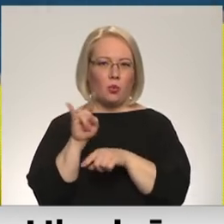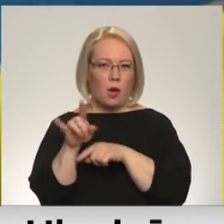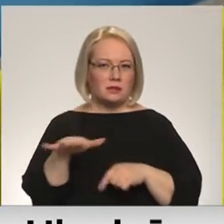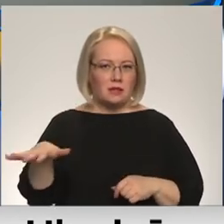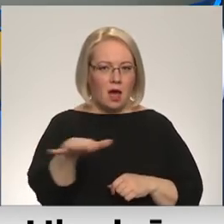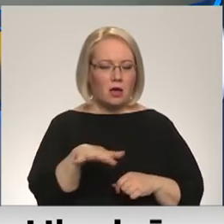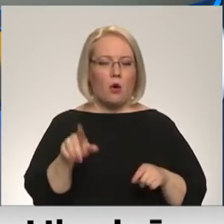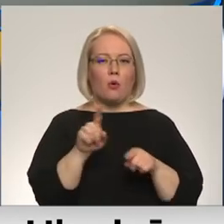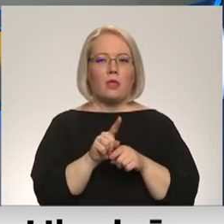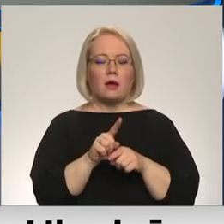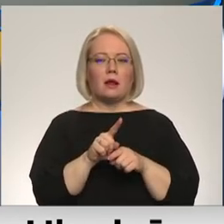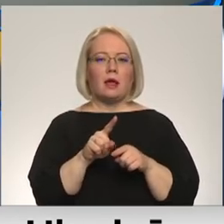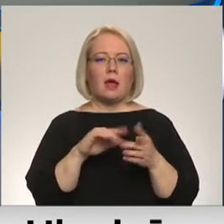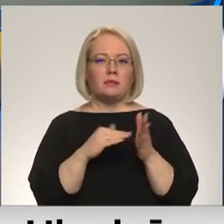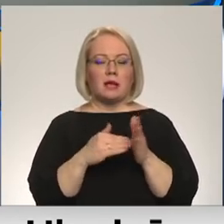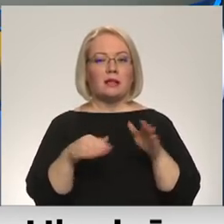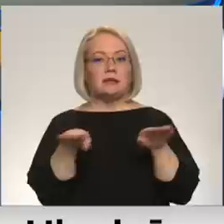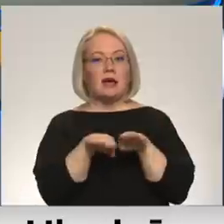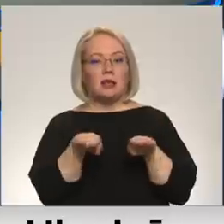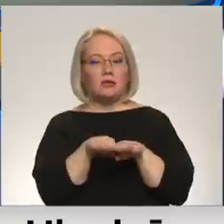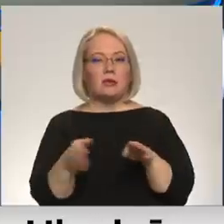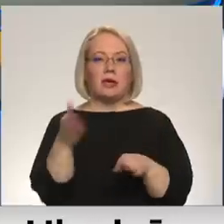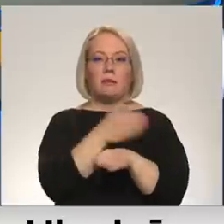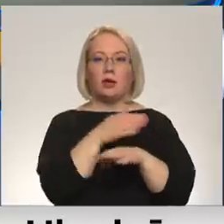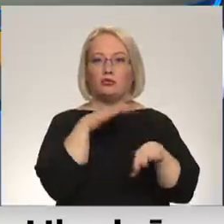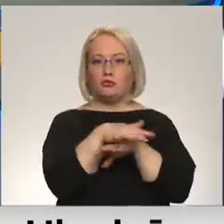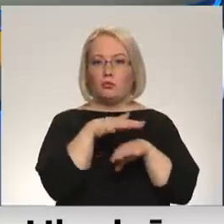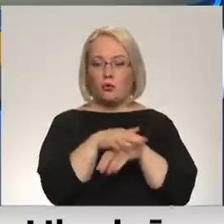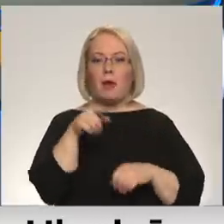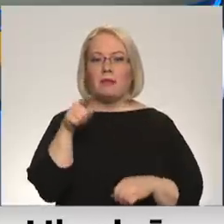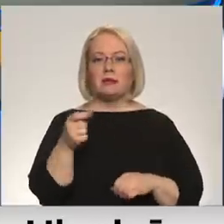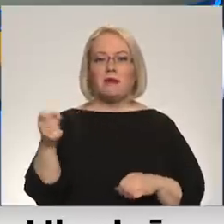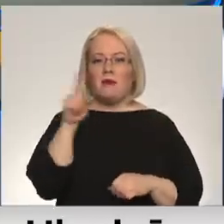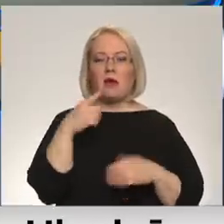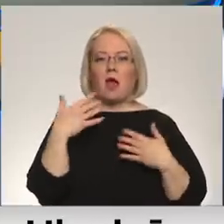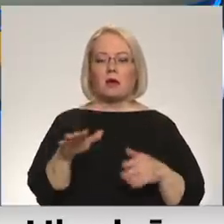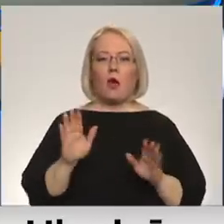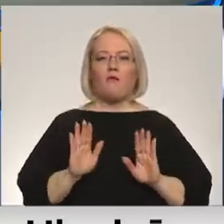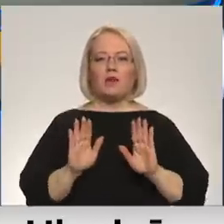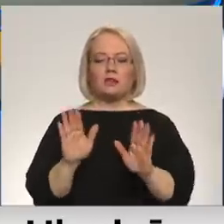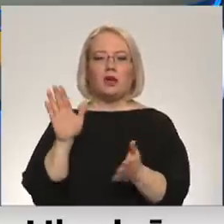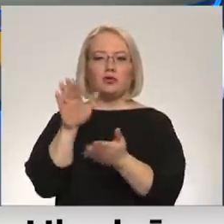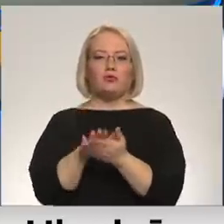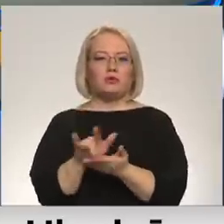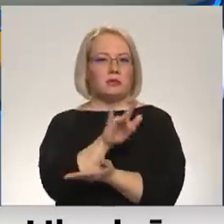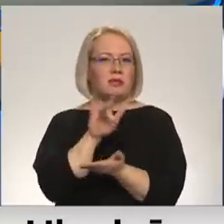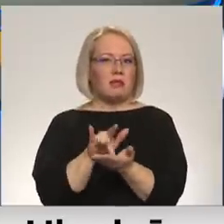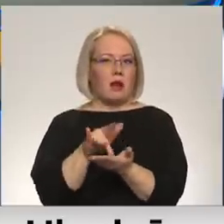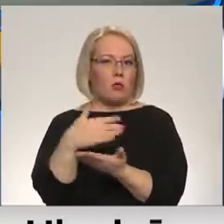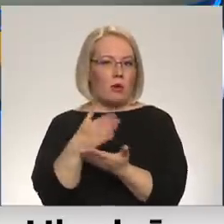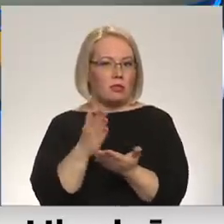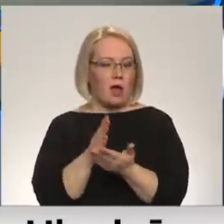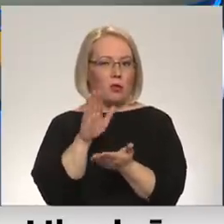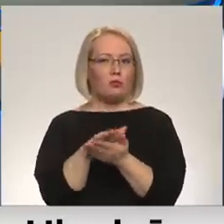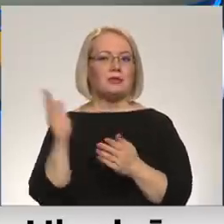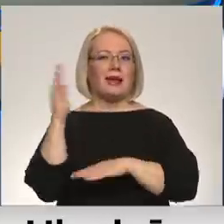Īpaši, protams, ir apstāksts tas, kas salīdzinot ar iepriekšējiem uzbrukumiem, tas jau ir krietni vairāk uz centrālo daļu, uz rietumiem. Vai mēs varam secināt, ka šis